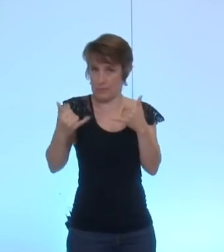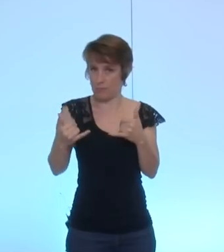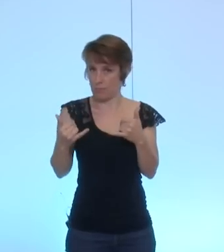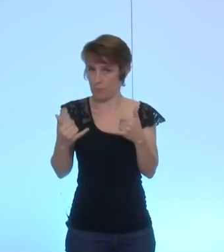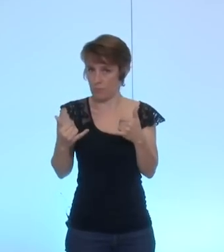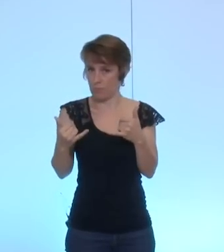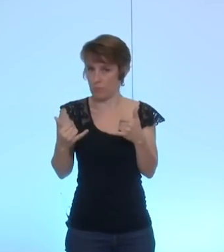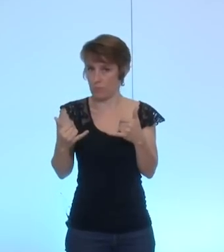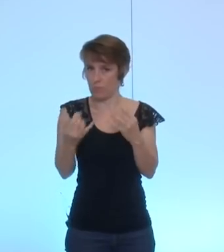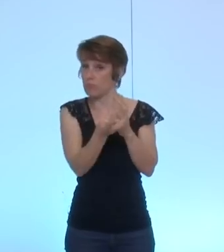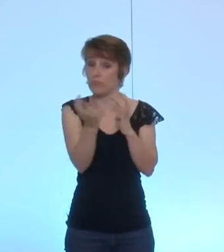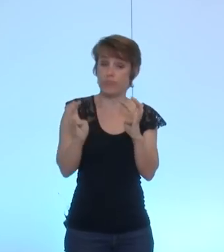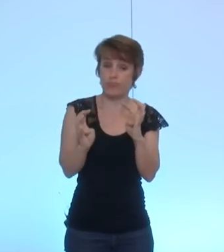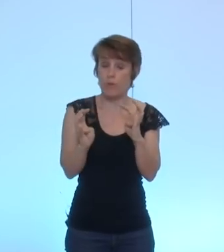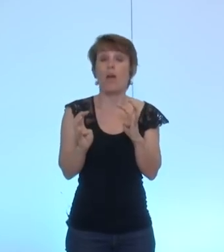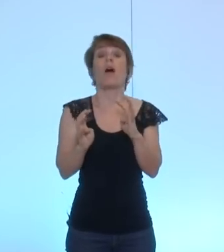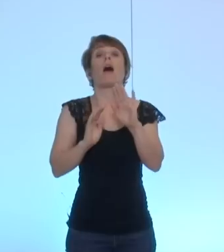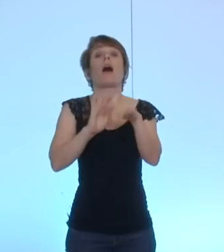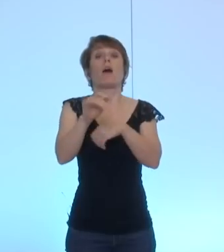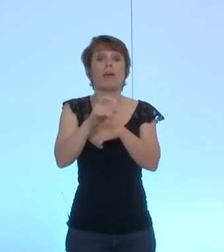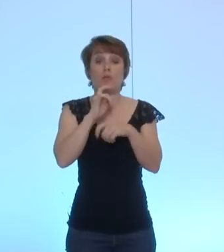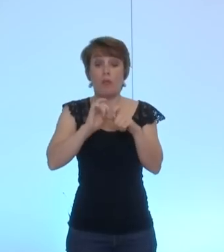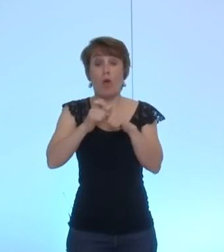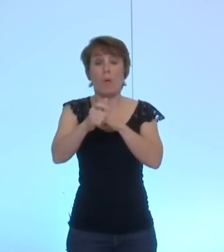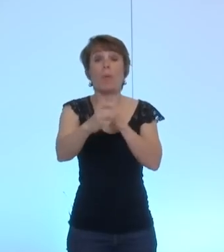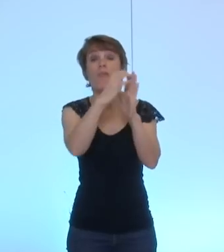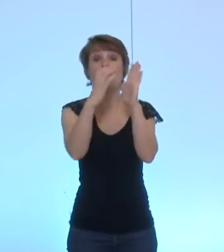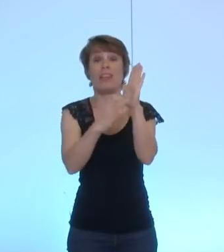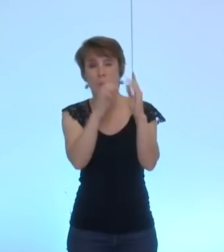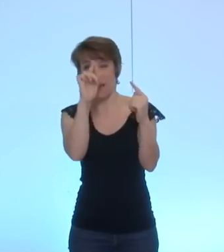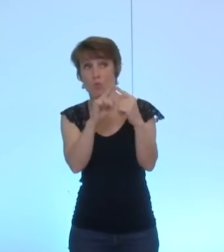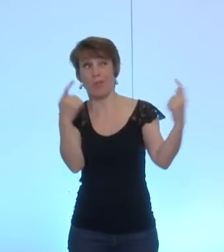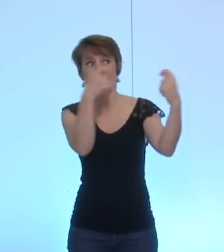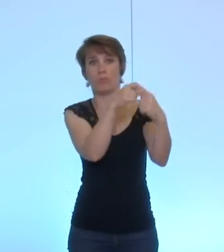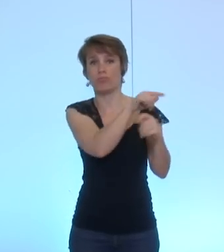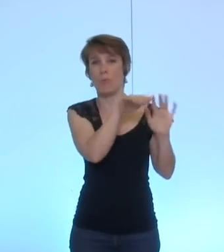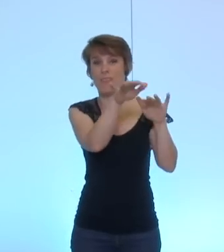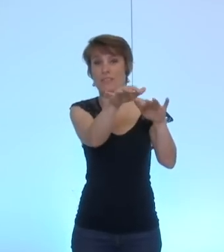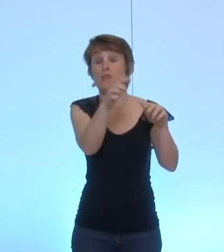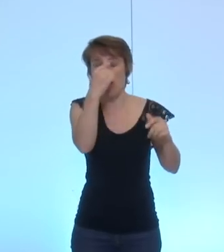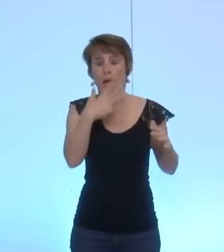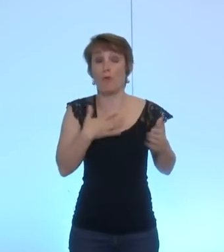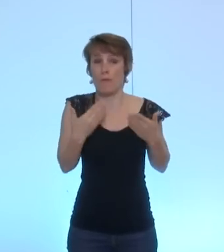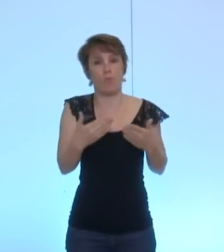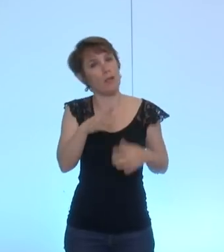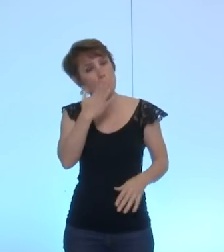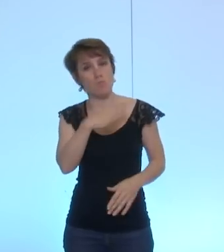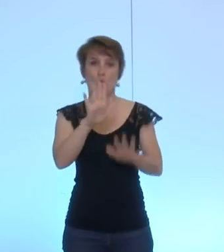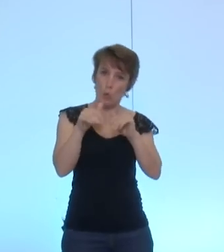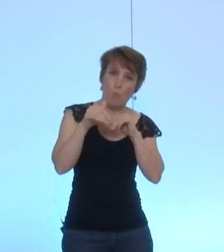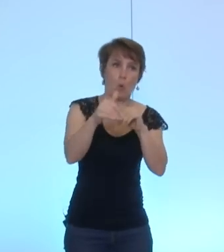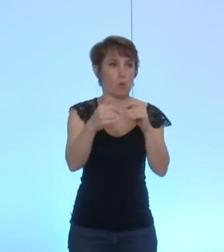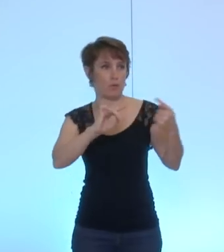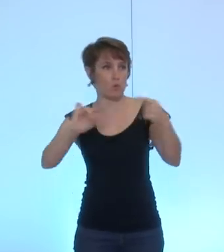Et nous verrons quand nous serons à cette délibération. Mais je pense que, à ce stade, nous avons vraiment intérêt à continuer les